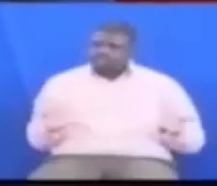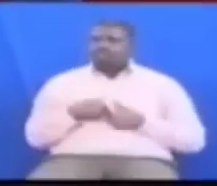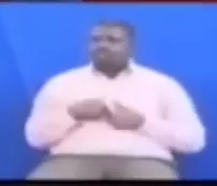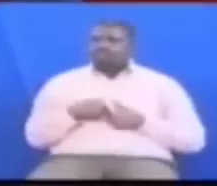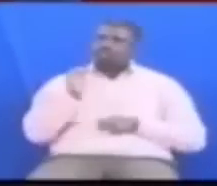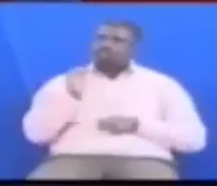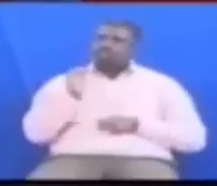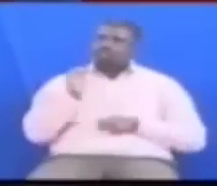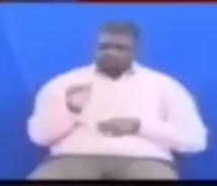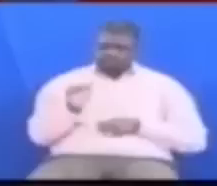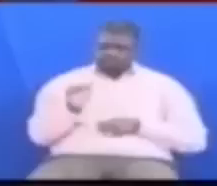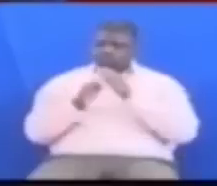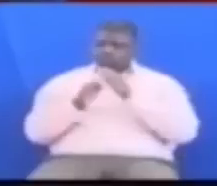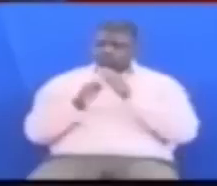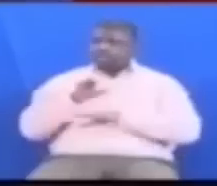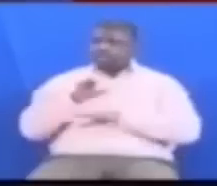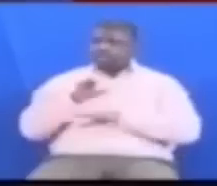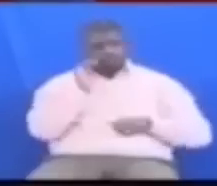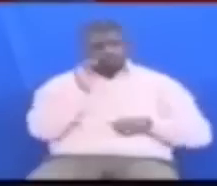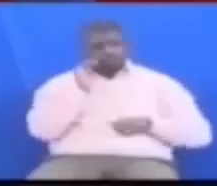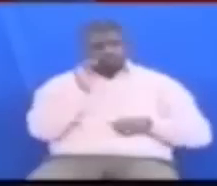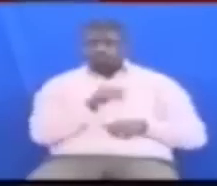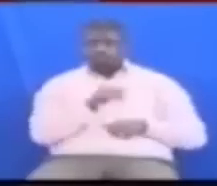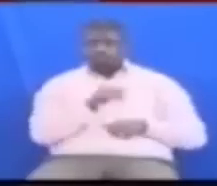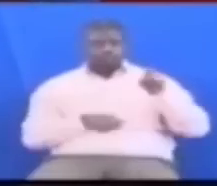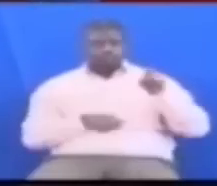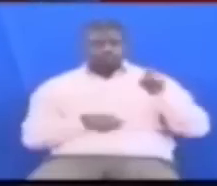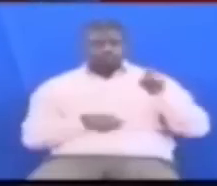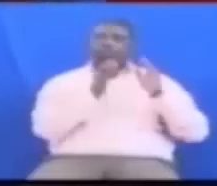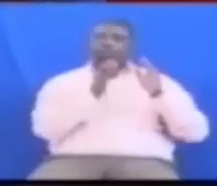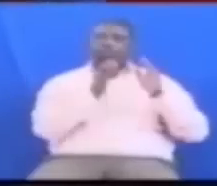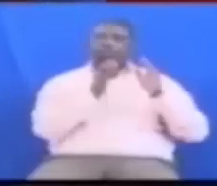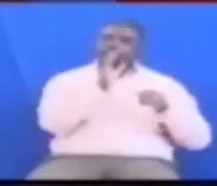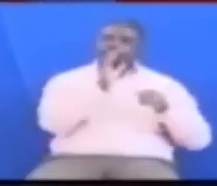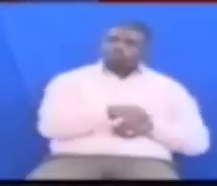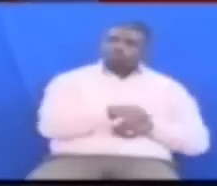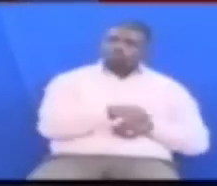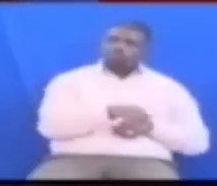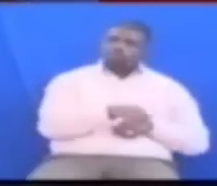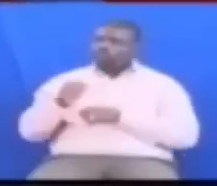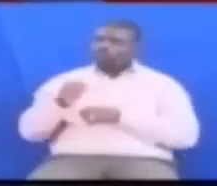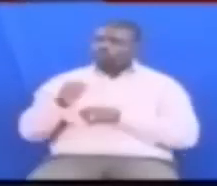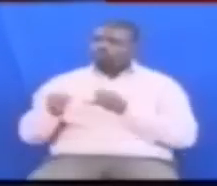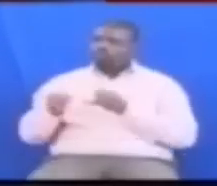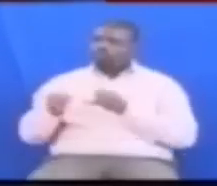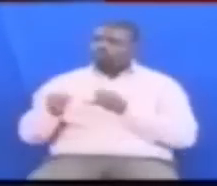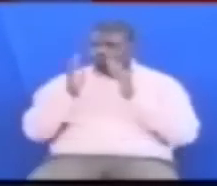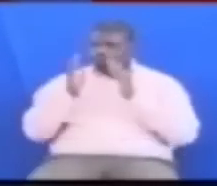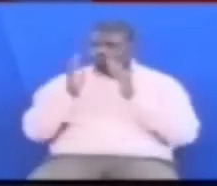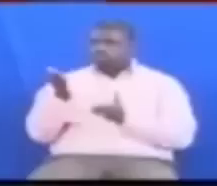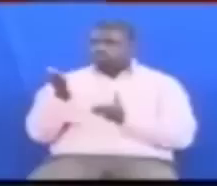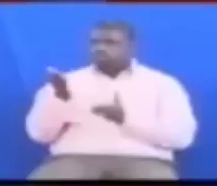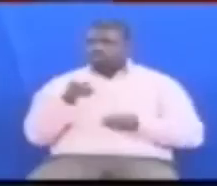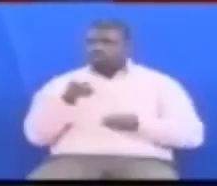niwambie mwishua mwekitu Naomba niwambie kwamba Hawa madisi na marasini na viongozi wengine Wanapimu na mwishumu wa raisi Kwa